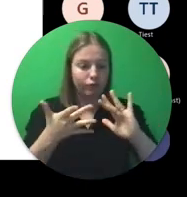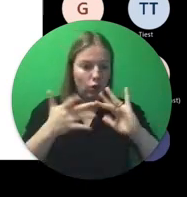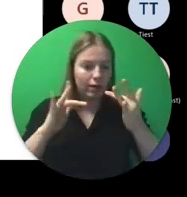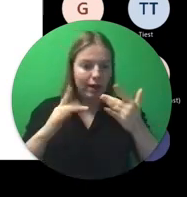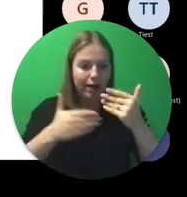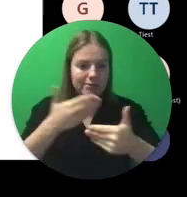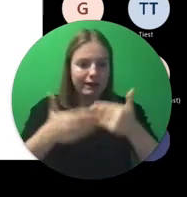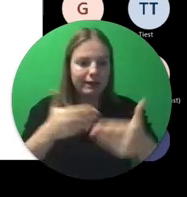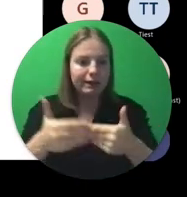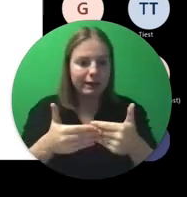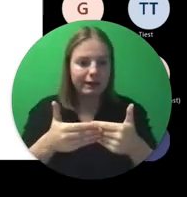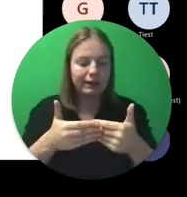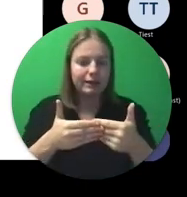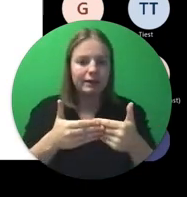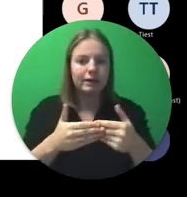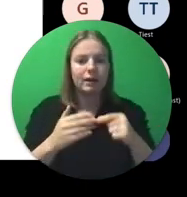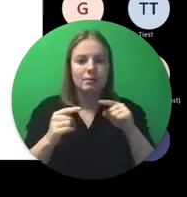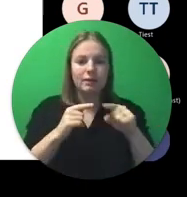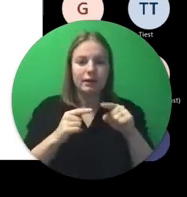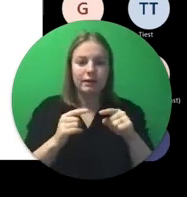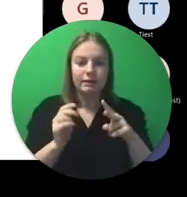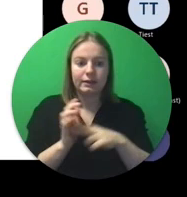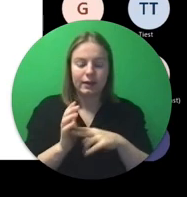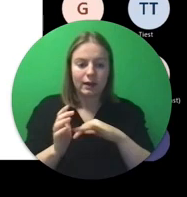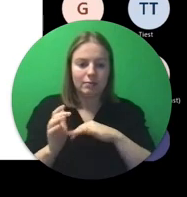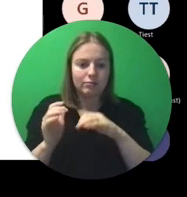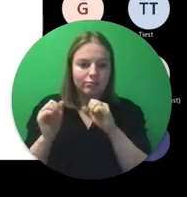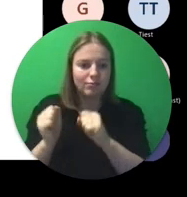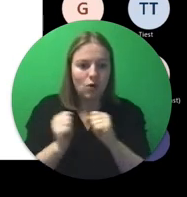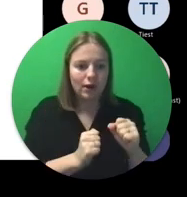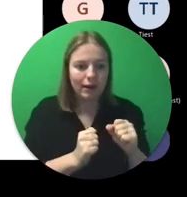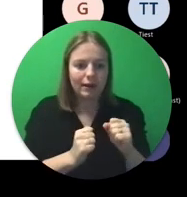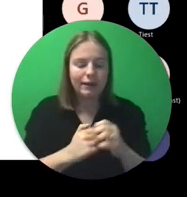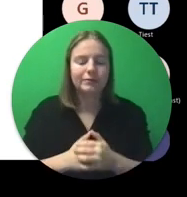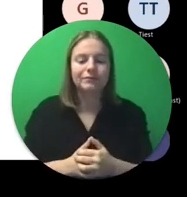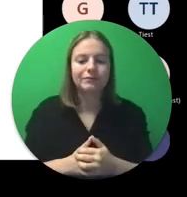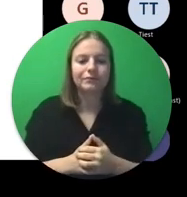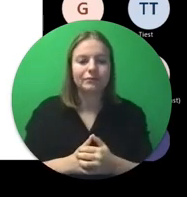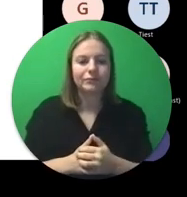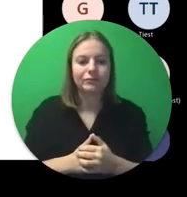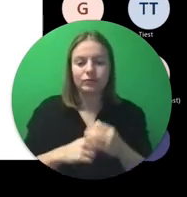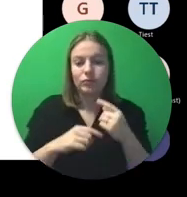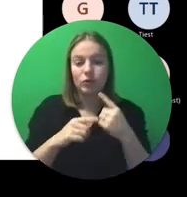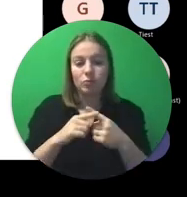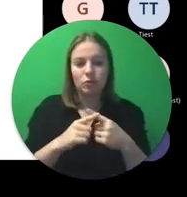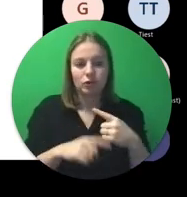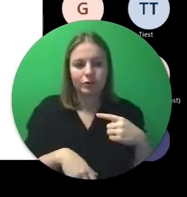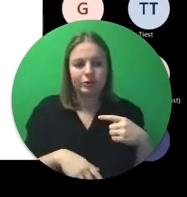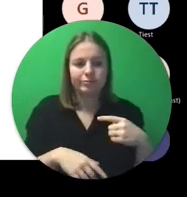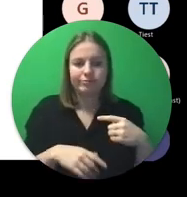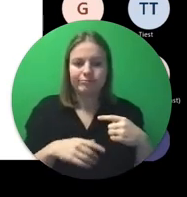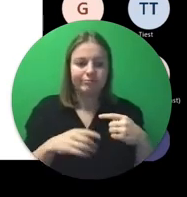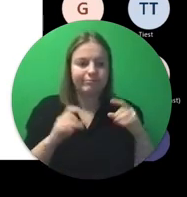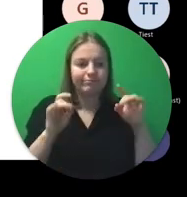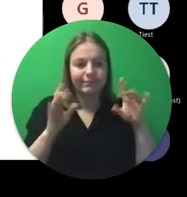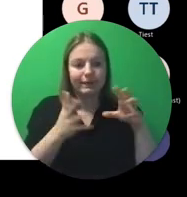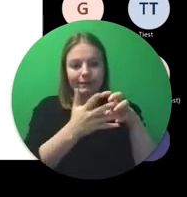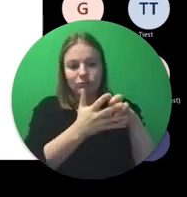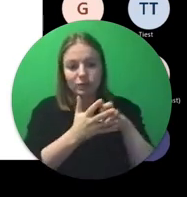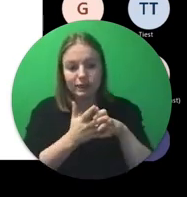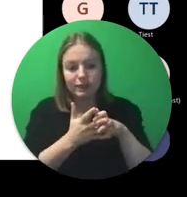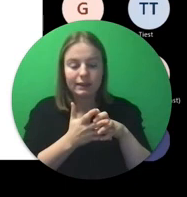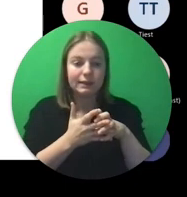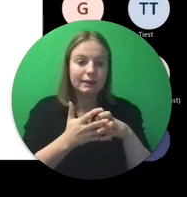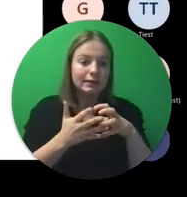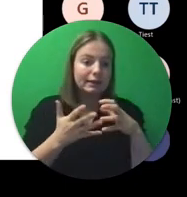manier. Dus dat biedt zeker mogelijkheden. En uiteraard is dat vrij van subsidies of